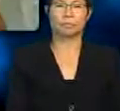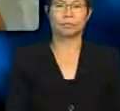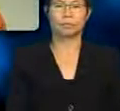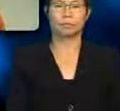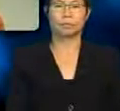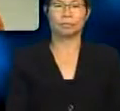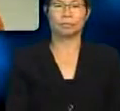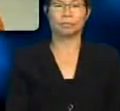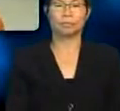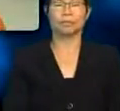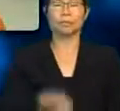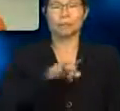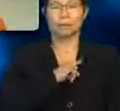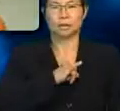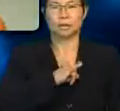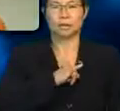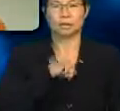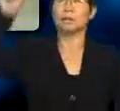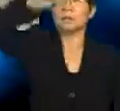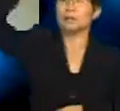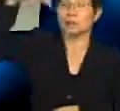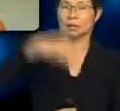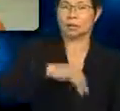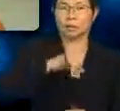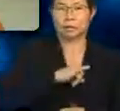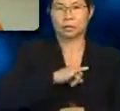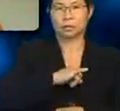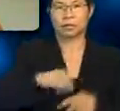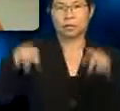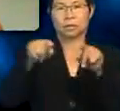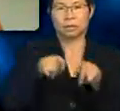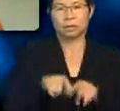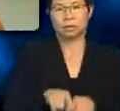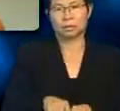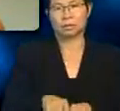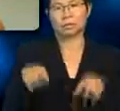Saya matahari. Saya sebutir bintang.